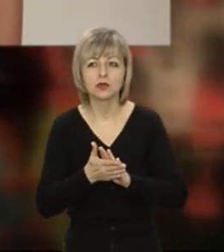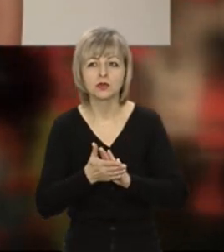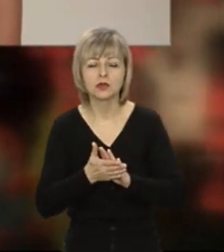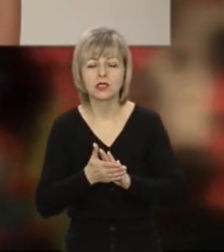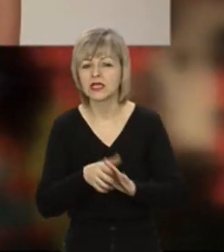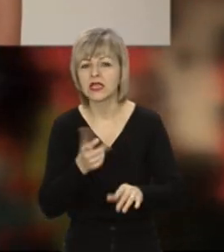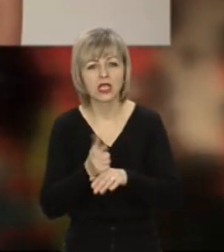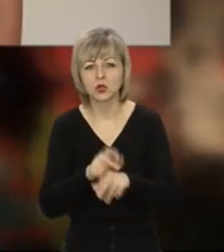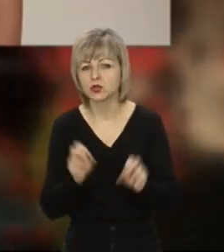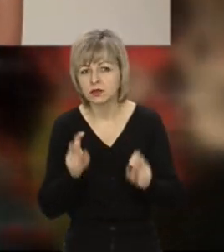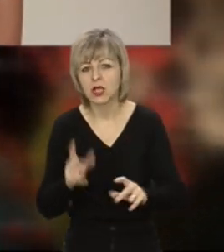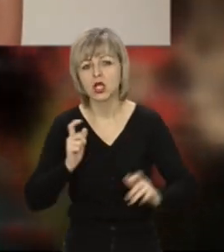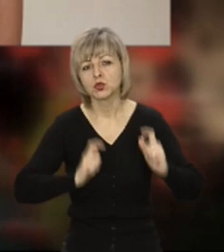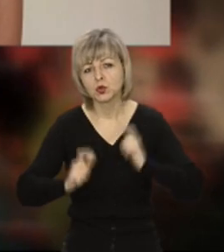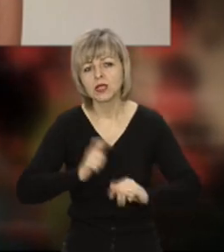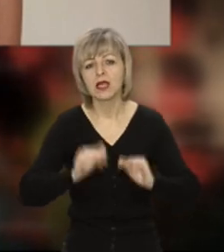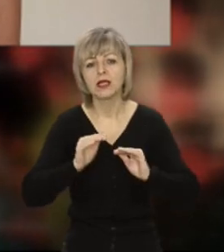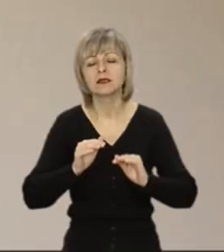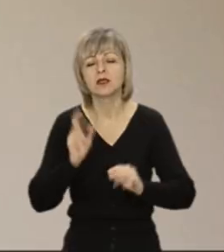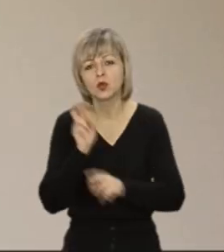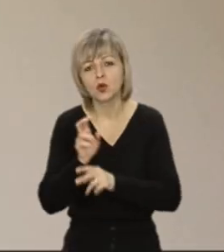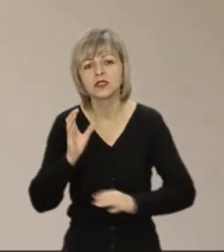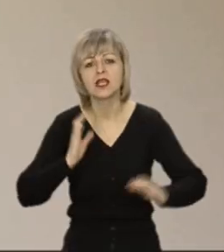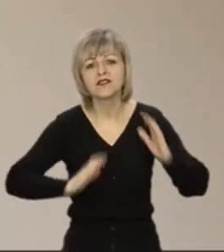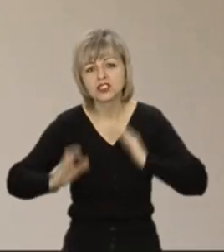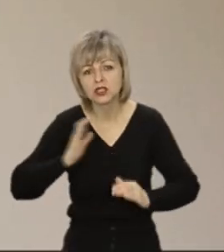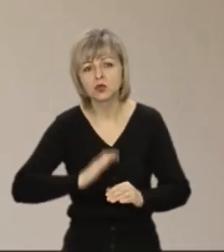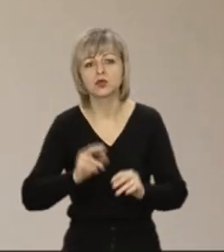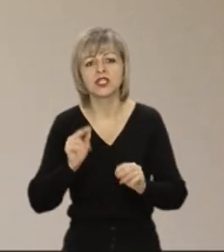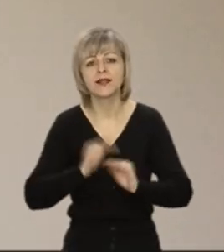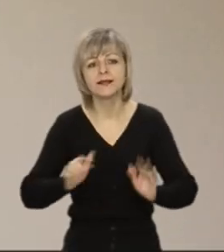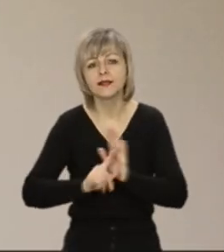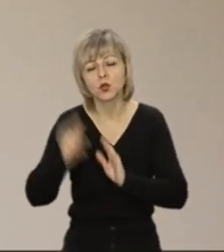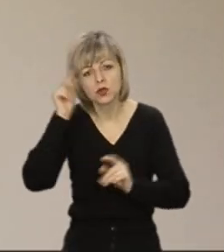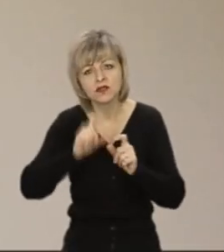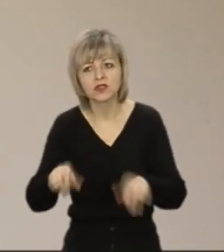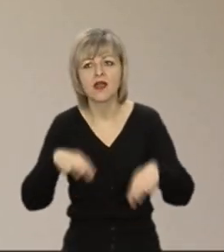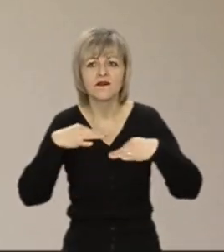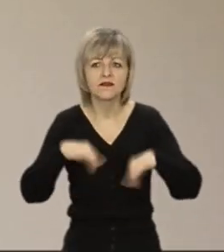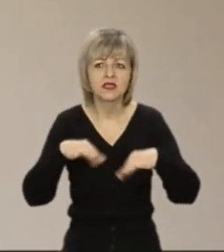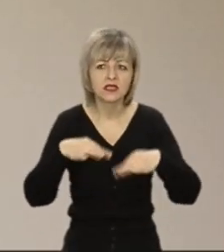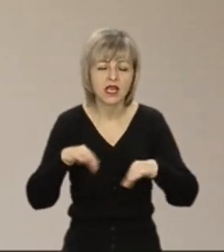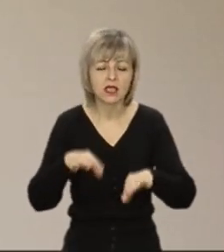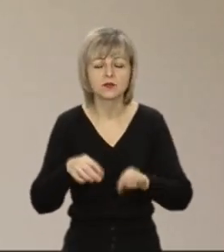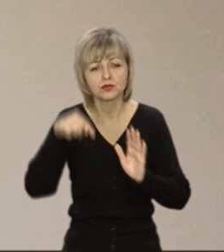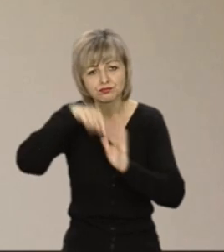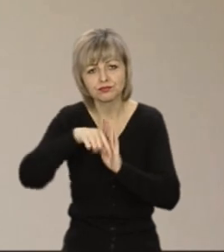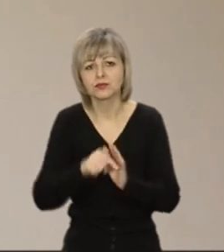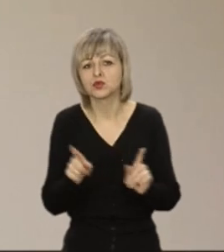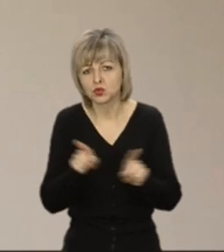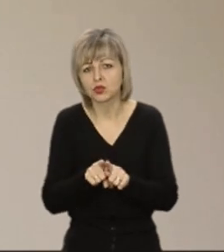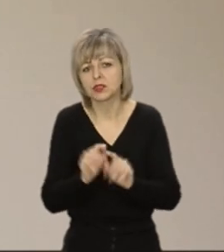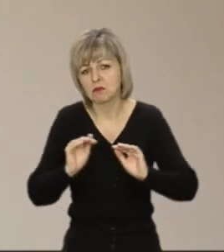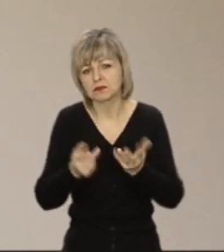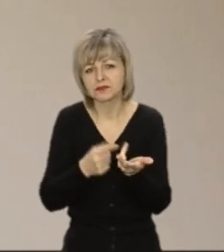діти ходять до школи, студенти відвідують навчальні заклади, у нас також в транспорті, звісно, що так, обмежена кількість людей, в